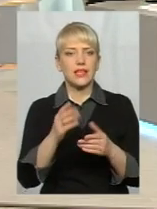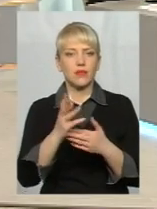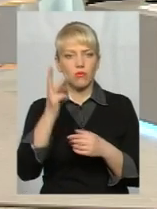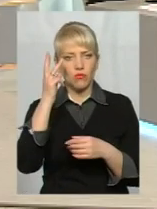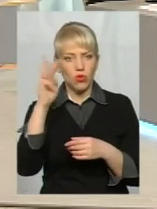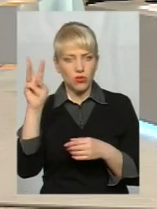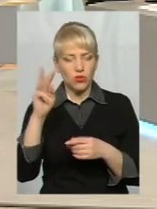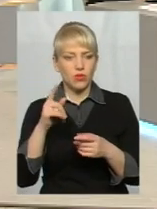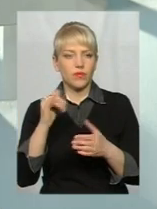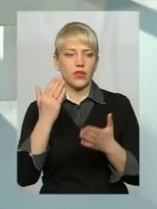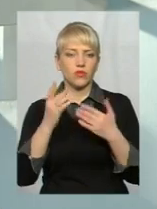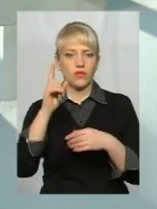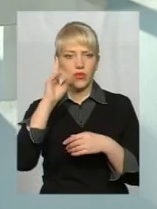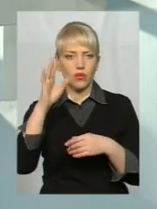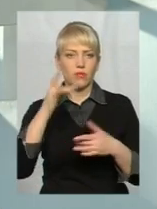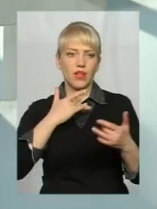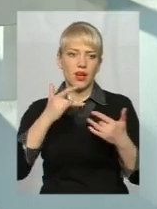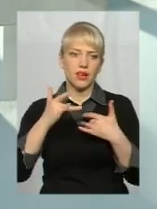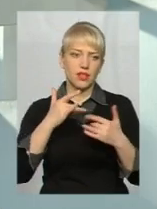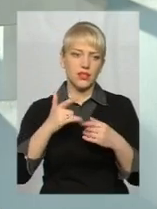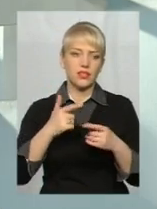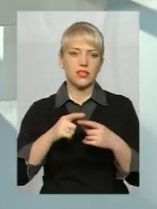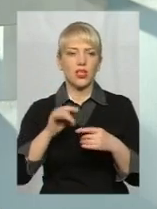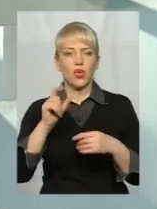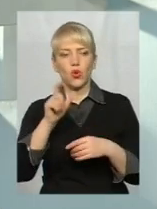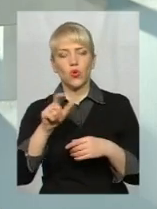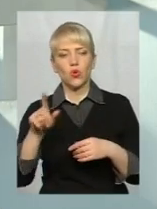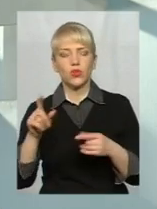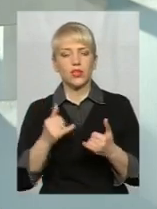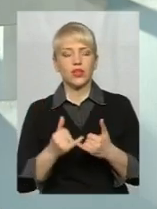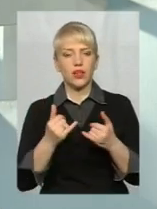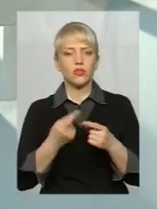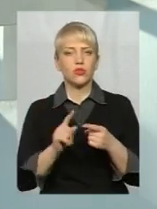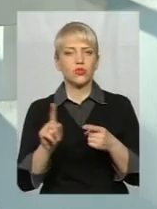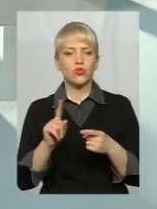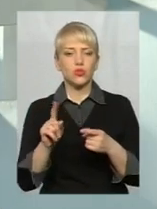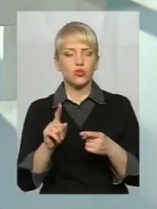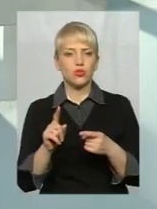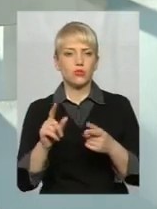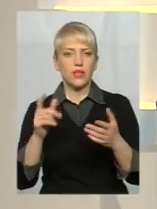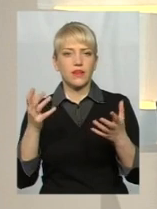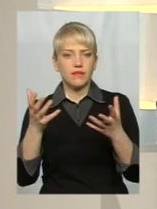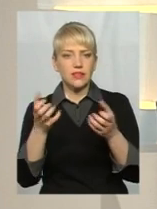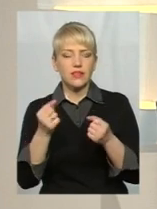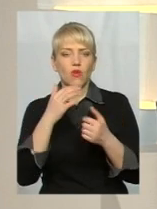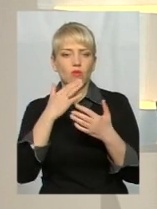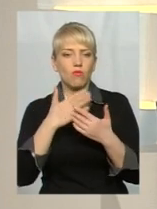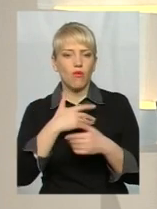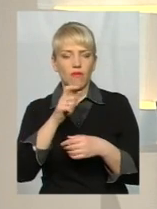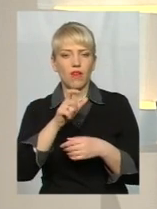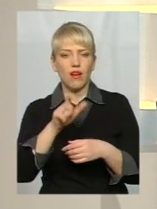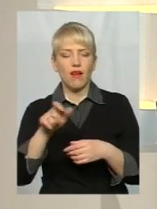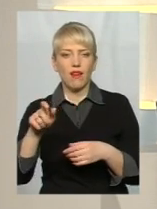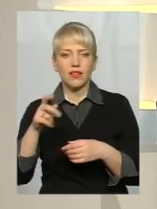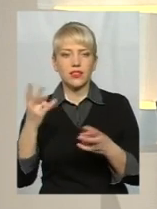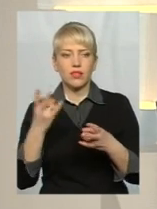відомі артисти, відомі люди для того, щоб завоювати любов публіки, глядачів, їм потрібно було щось